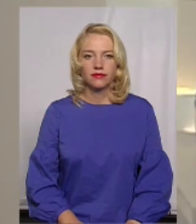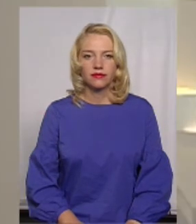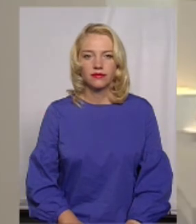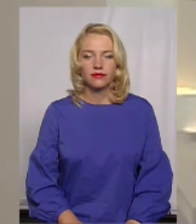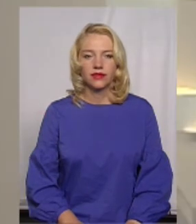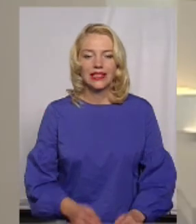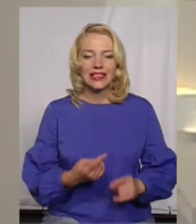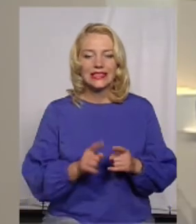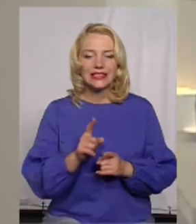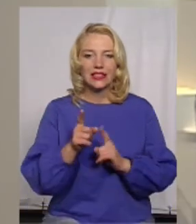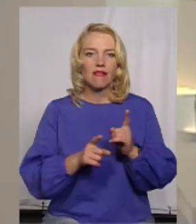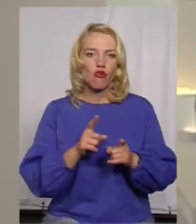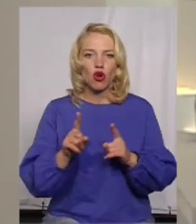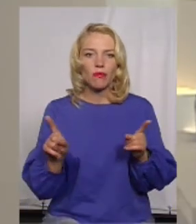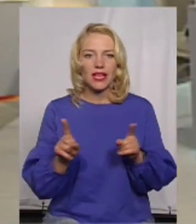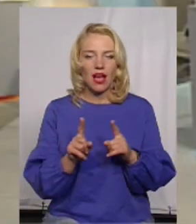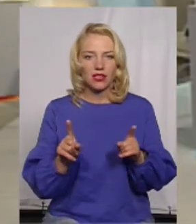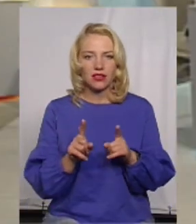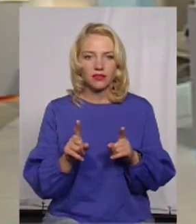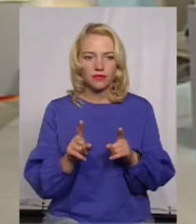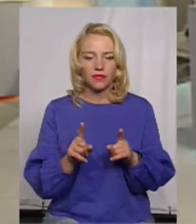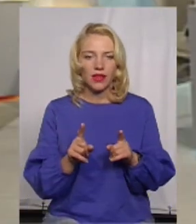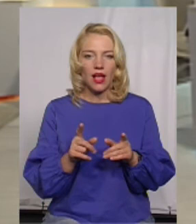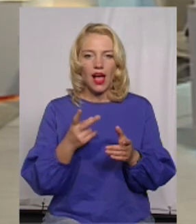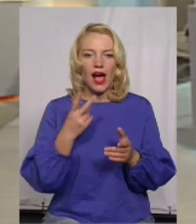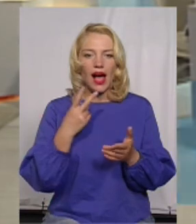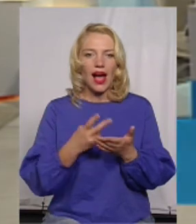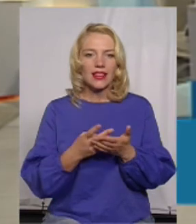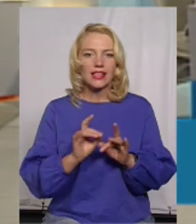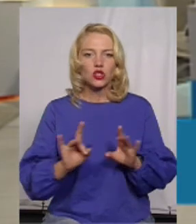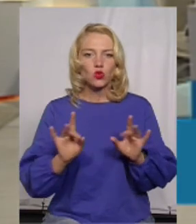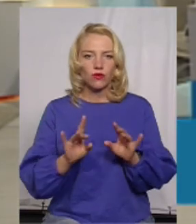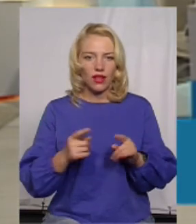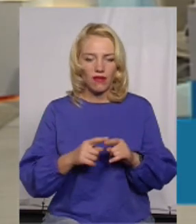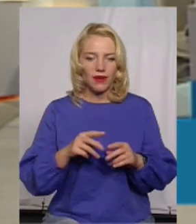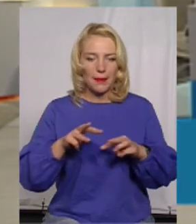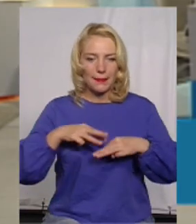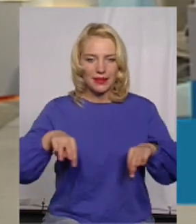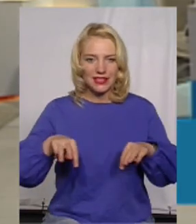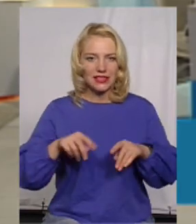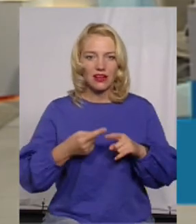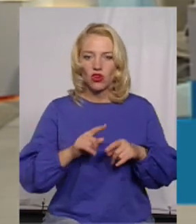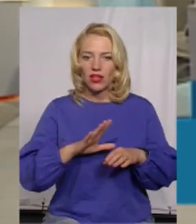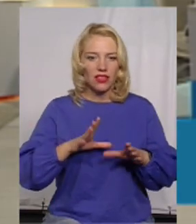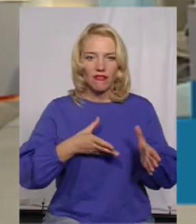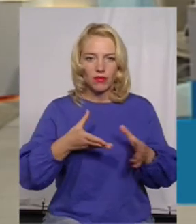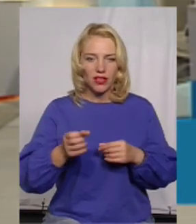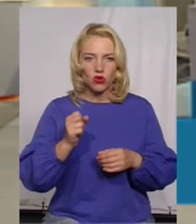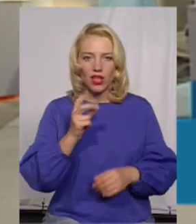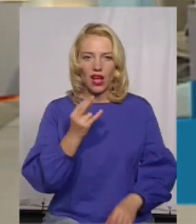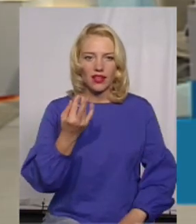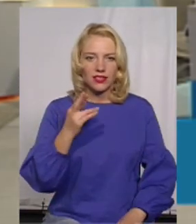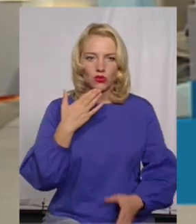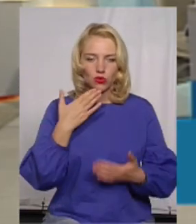Ті реформи, які анонсував пан міністр, вони не вплинуть на акцію? Не змінюють ці